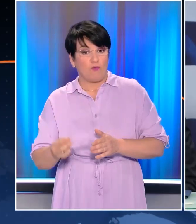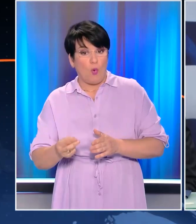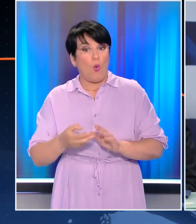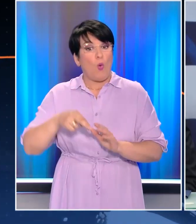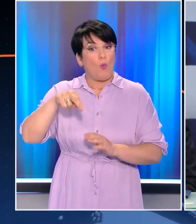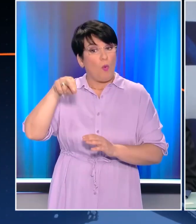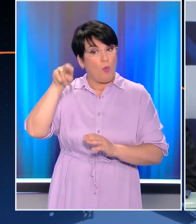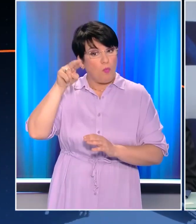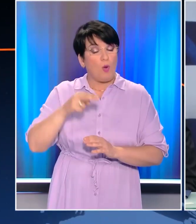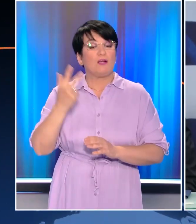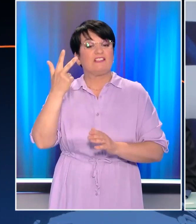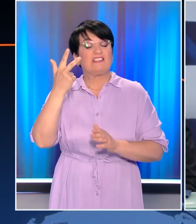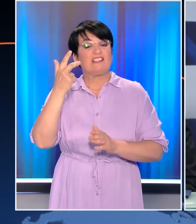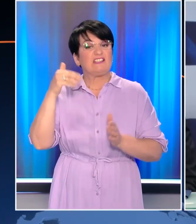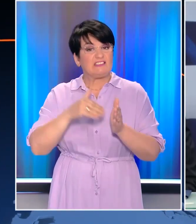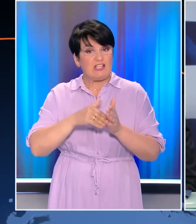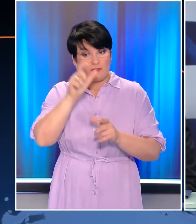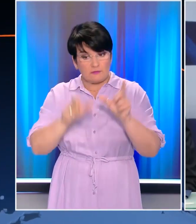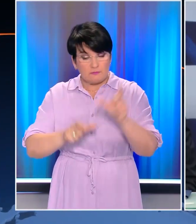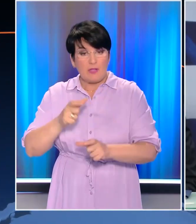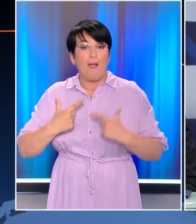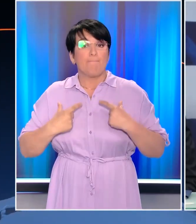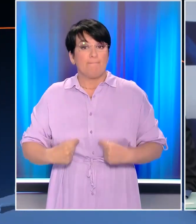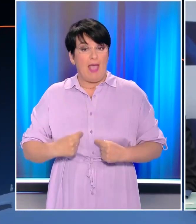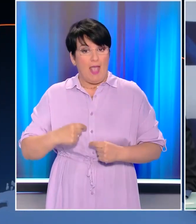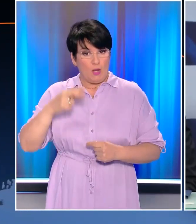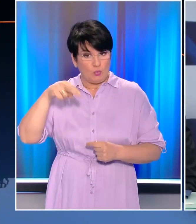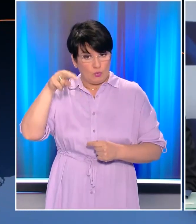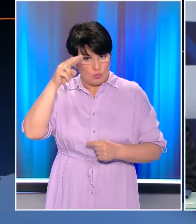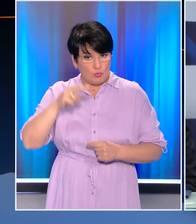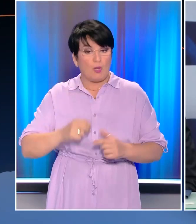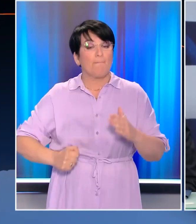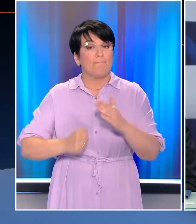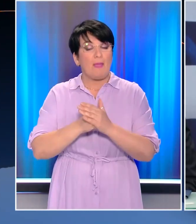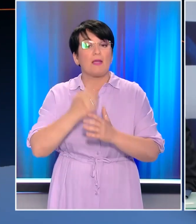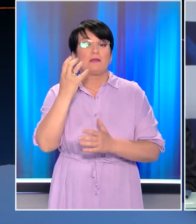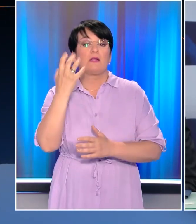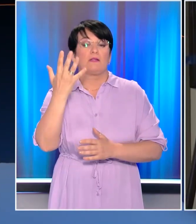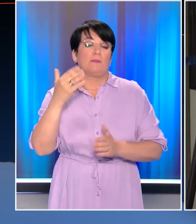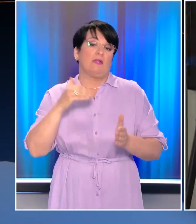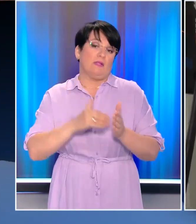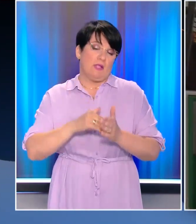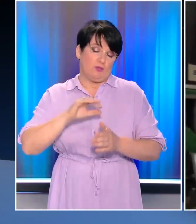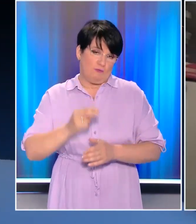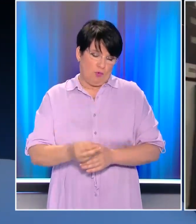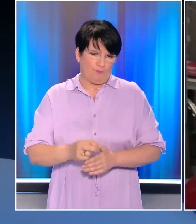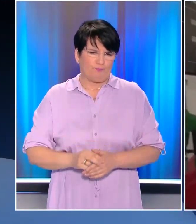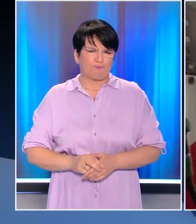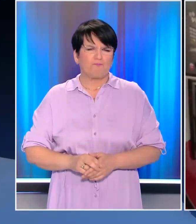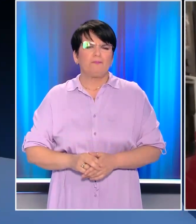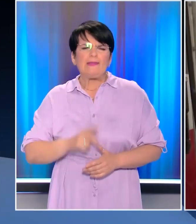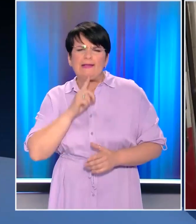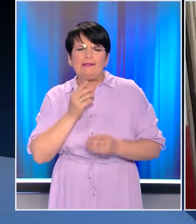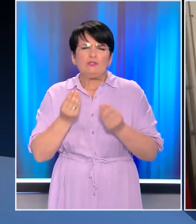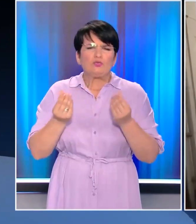Προσαυξημένο κατά 3.000 ευρώ για κάθε επιπλέον μέλος των οικοκυριού και έως 45.000 ευρώ. Την ίδια ώρα πολύ μικρή